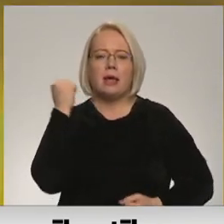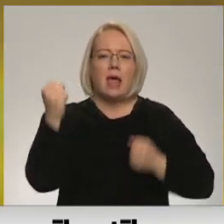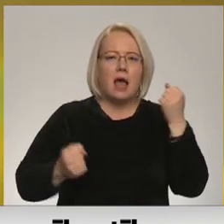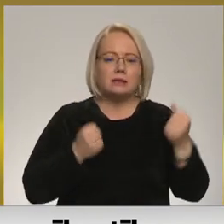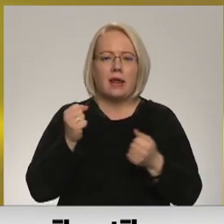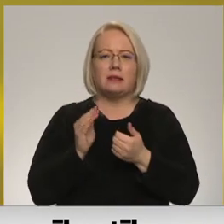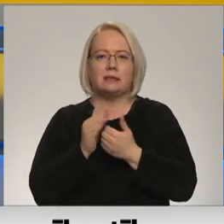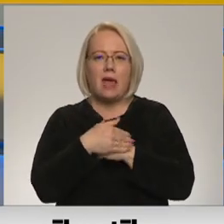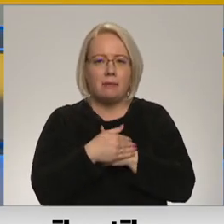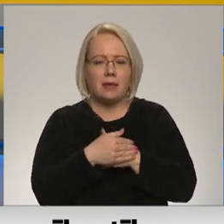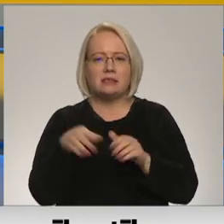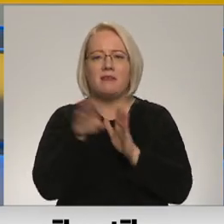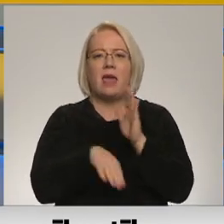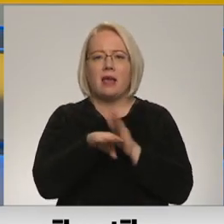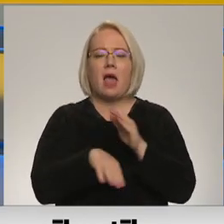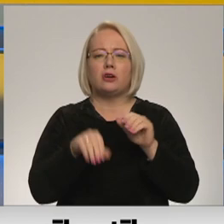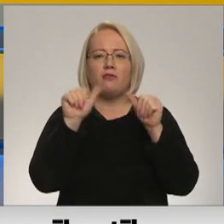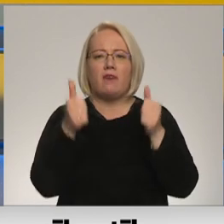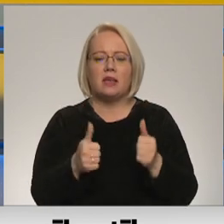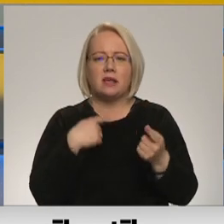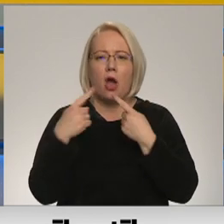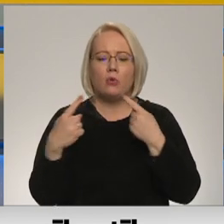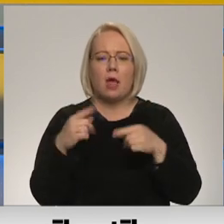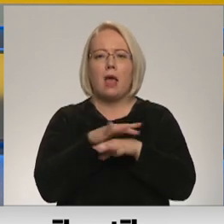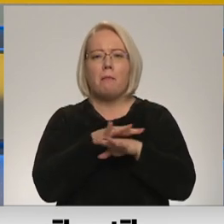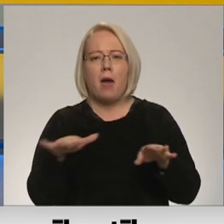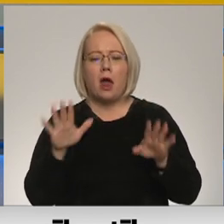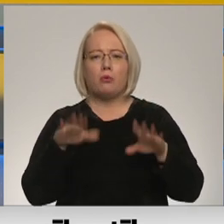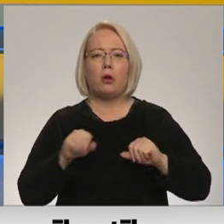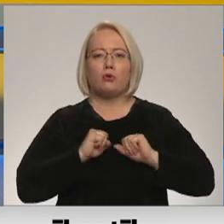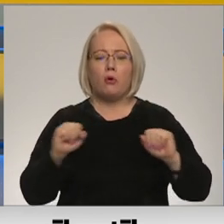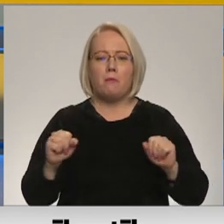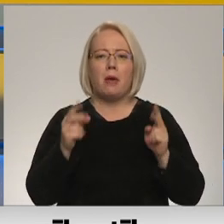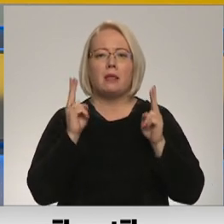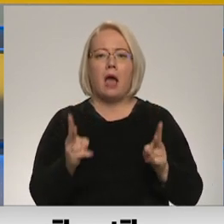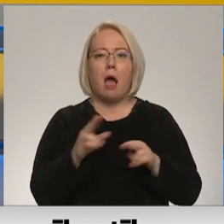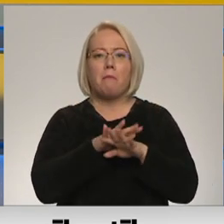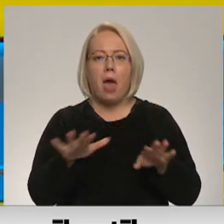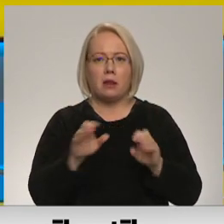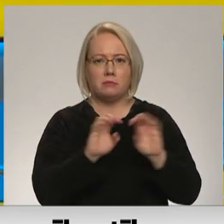slēpties. Tas tāds vienkāršs veids, kā runāt ar bērnu par drošību. Sakiet, kā vispār runāt ar bērniem par karu?